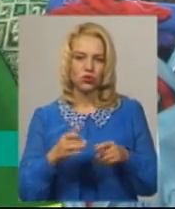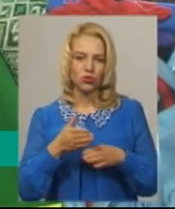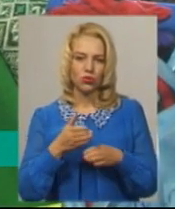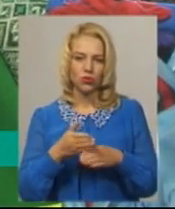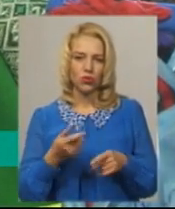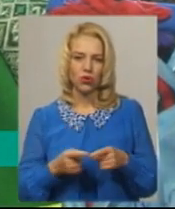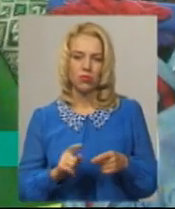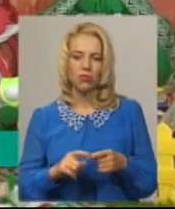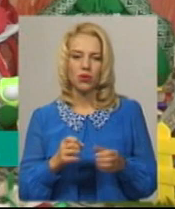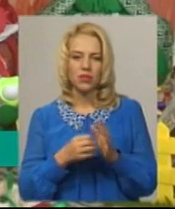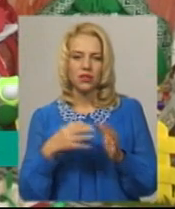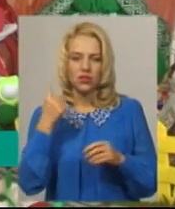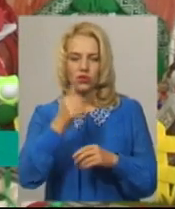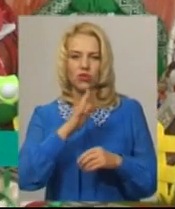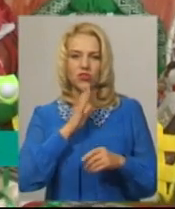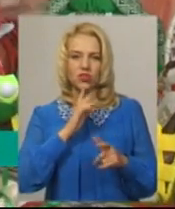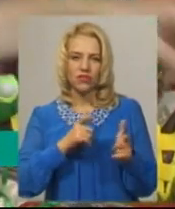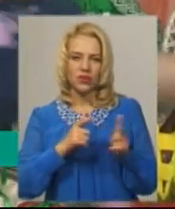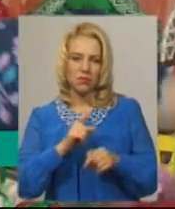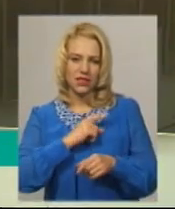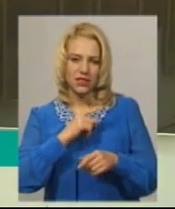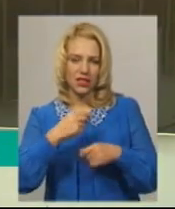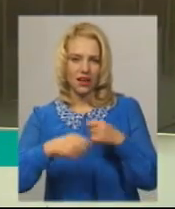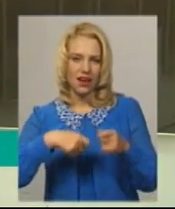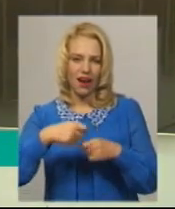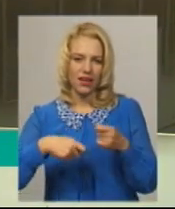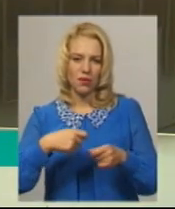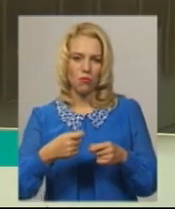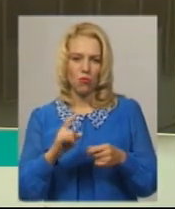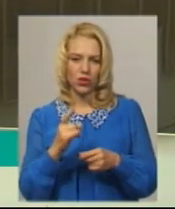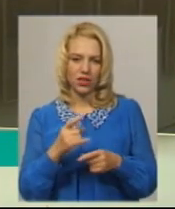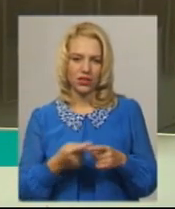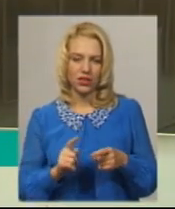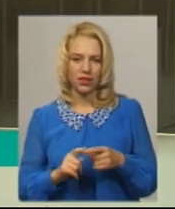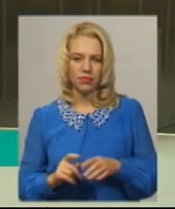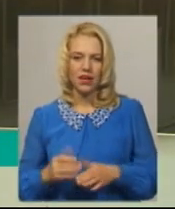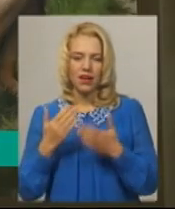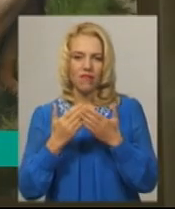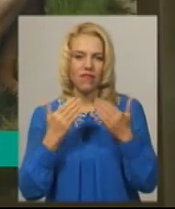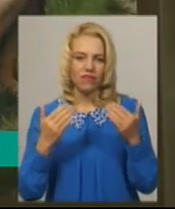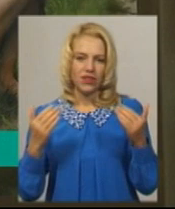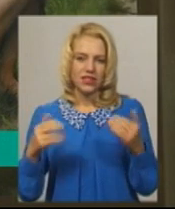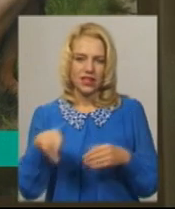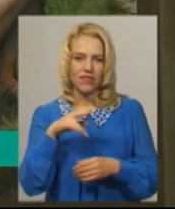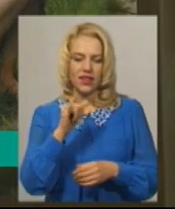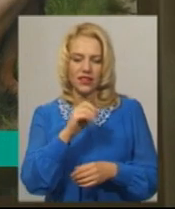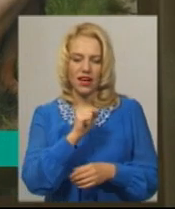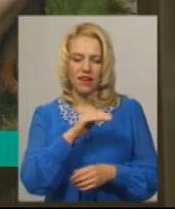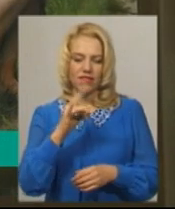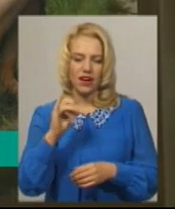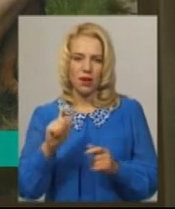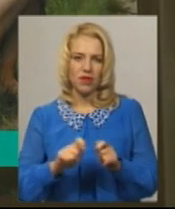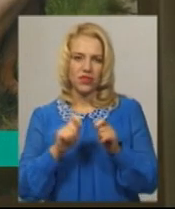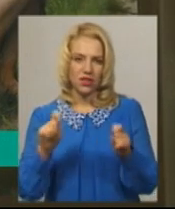виготовляє ляльки мотенки хмельницька майстриня Оксана Буймістер. Виставка фотографій «Діафорагма» відкрилась у Хмельницькому музеї студії